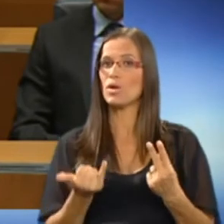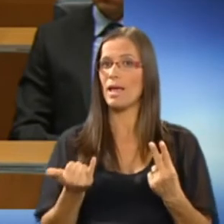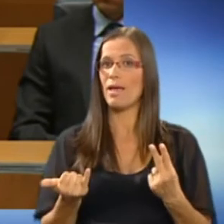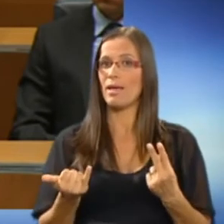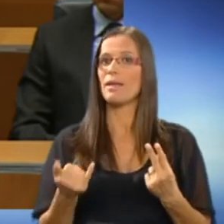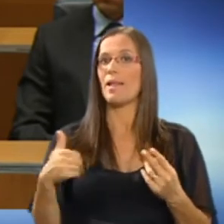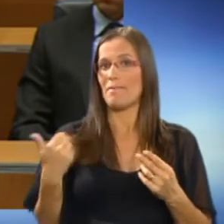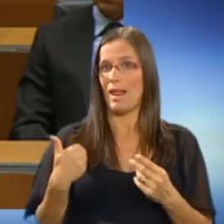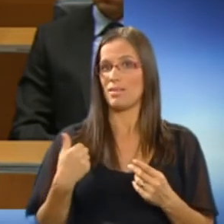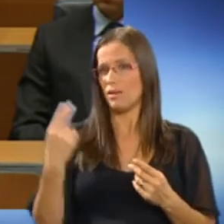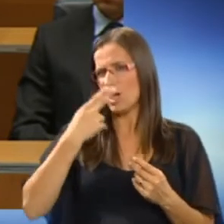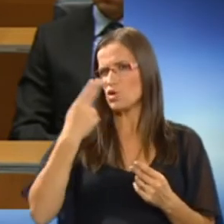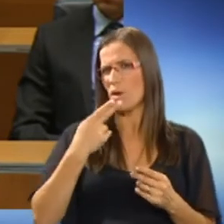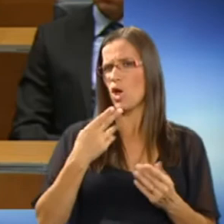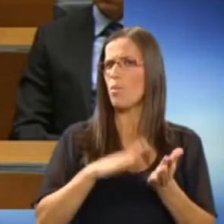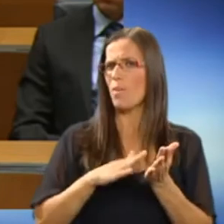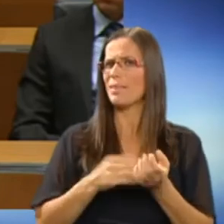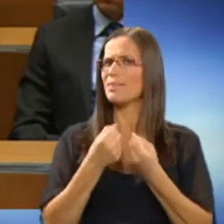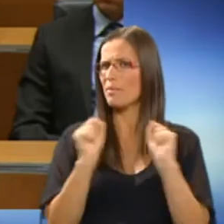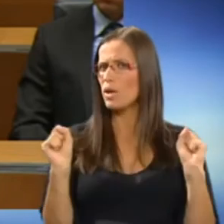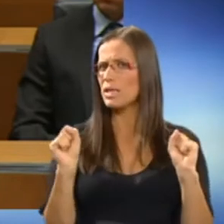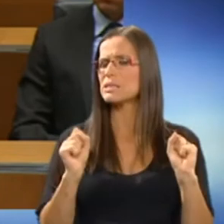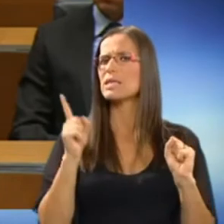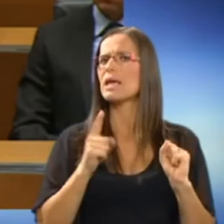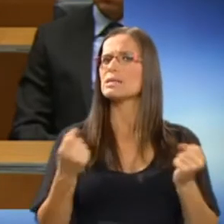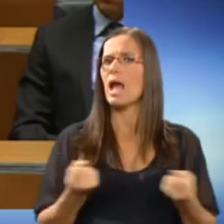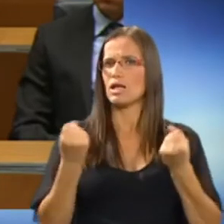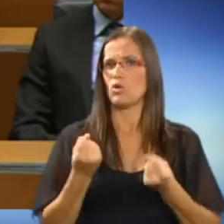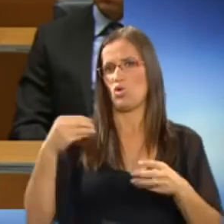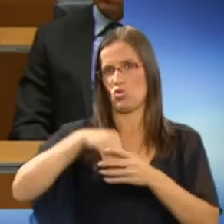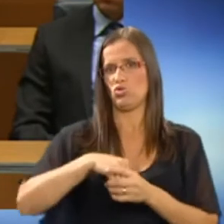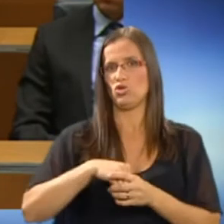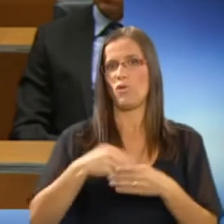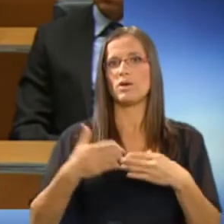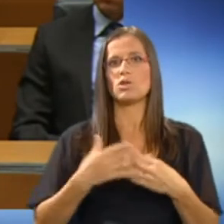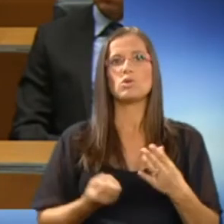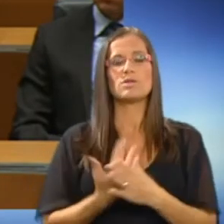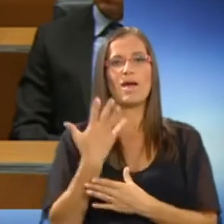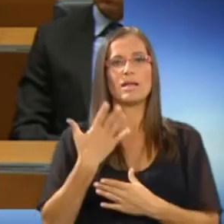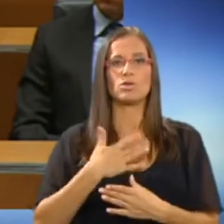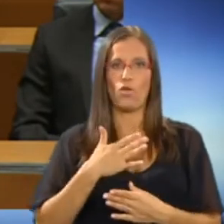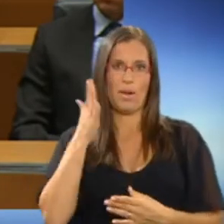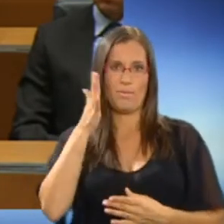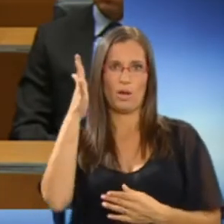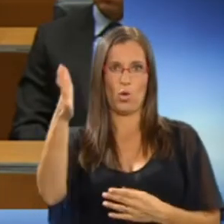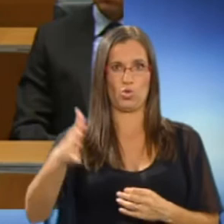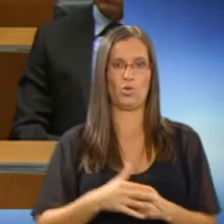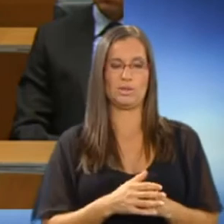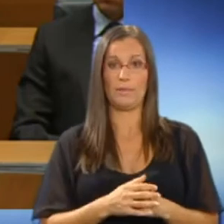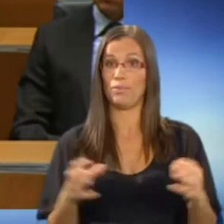tudi, da mladi dojamejo pomen demokracije in se aktivno vključijo v so ustvarjanje svoje prihodnosti.